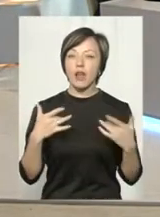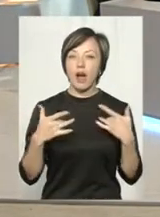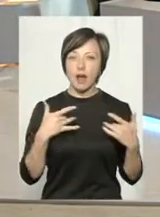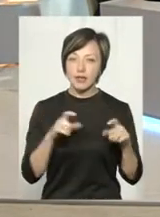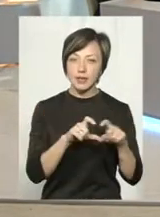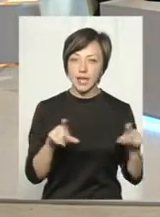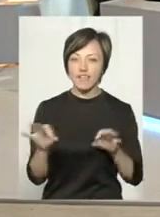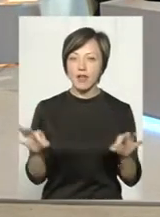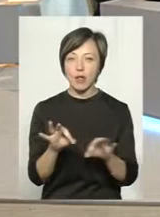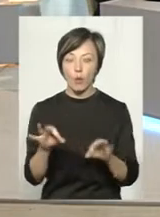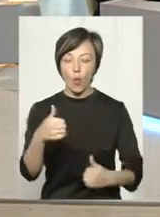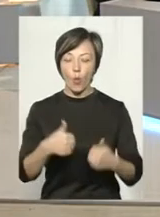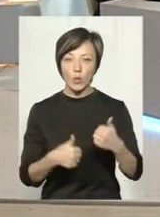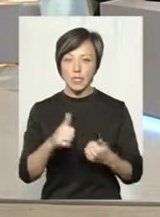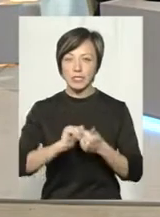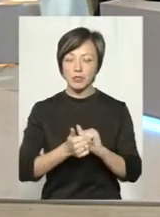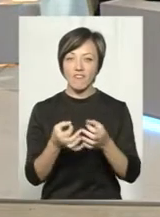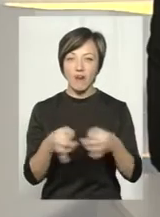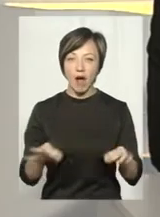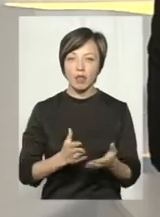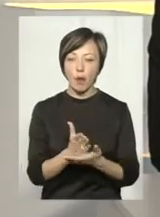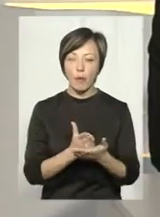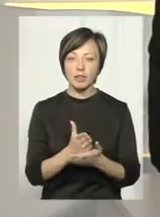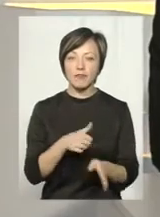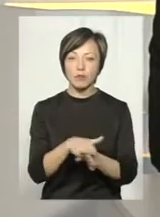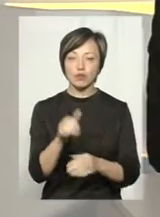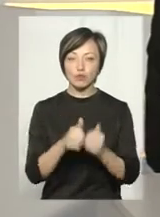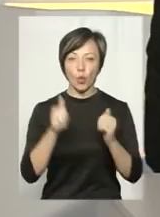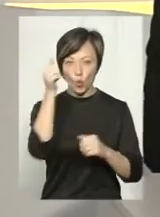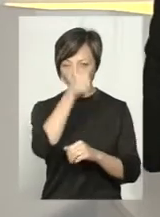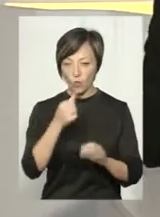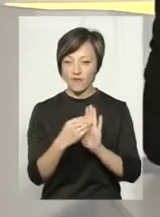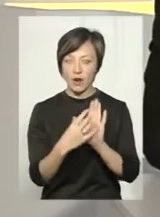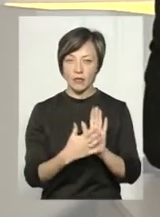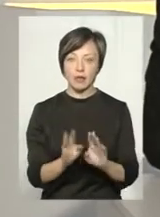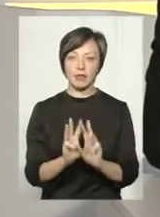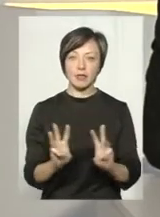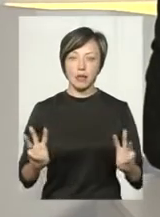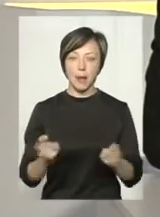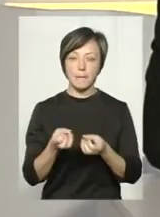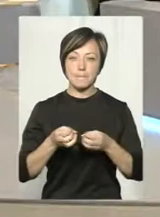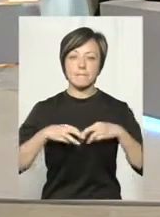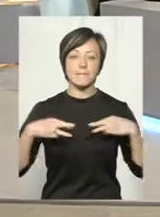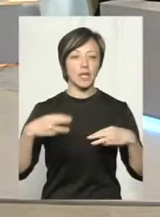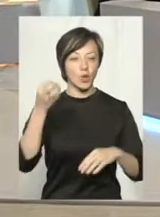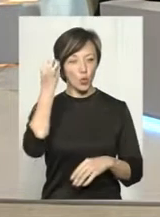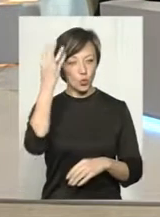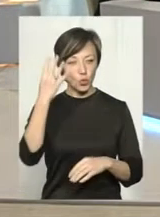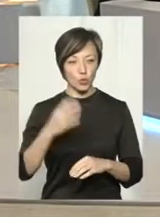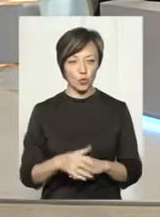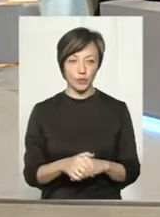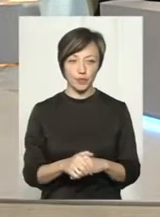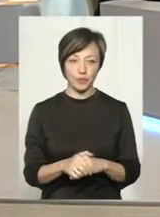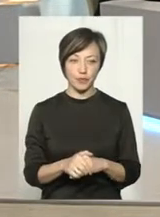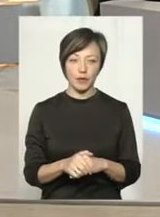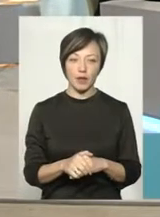конкурси на заміщення вакантних посад відбуваються щороку? Ось так вказано на сайті Мінкульту. Взагалом,